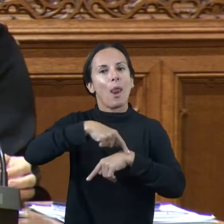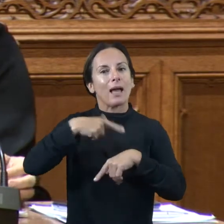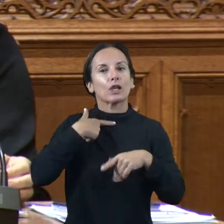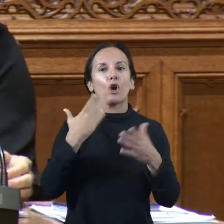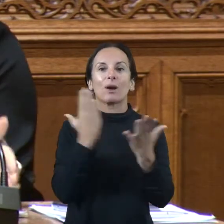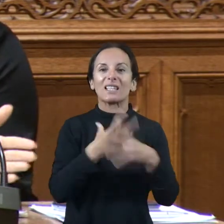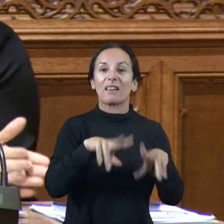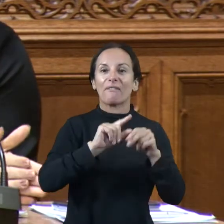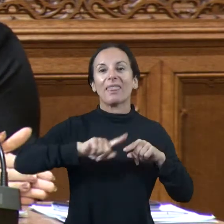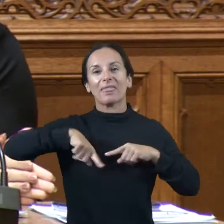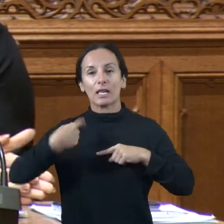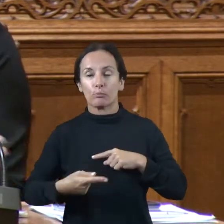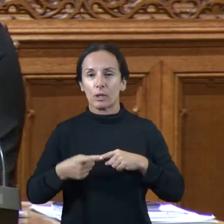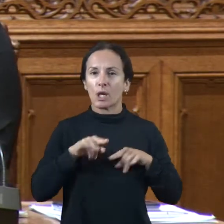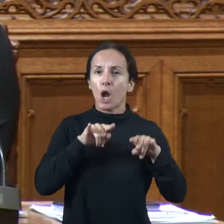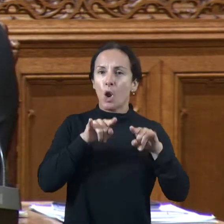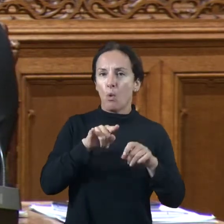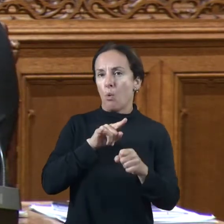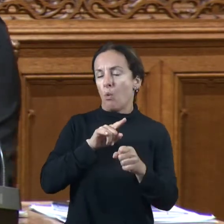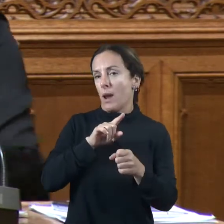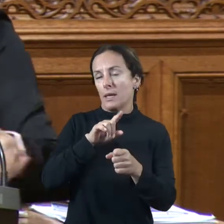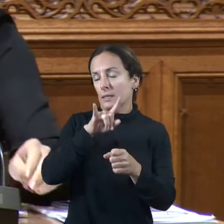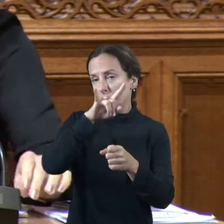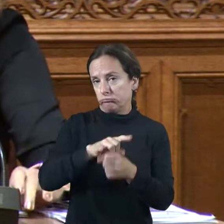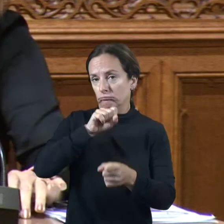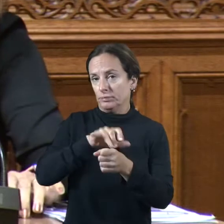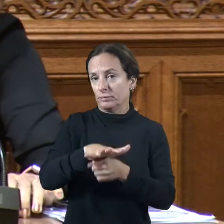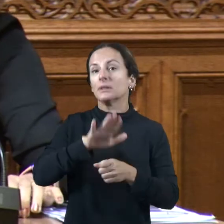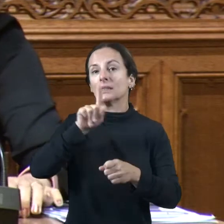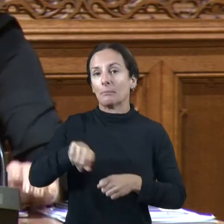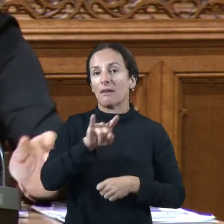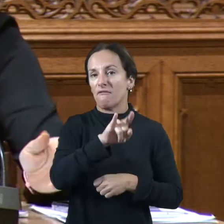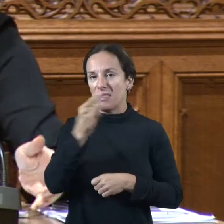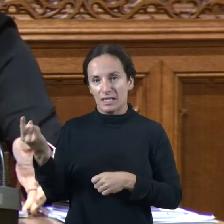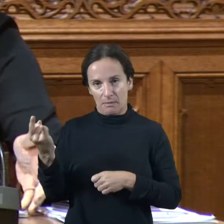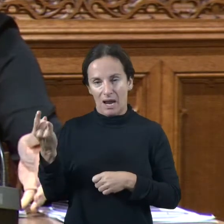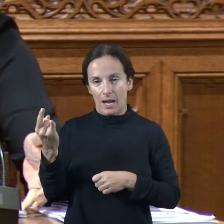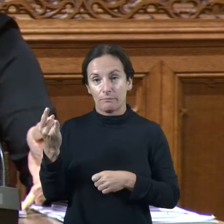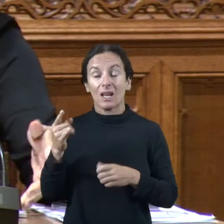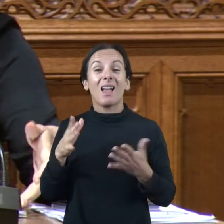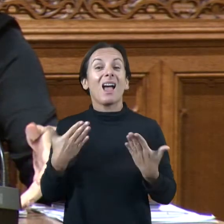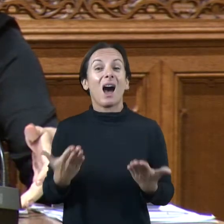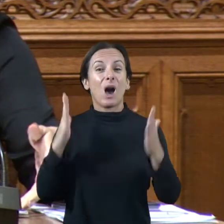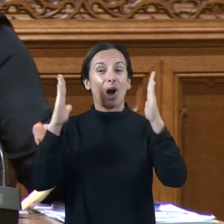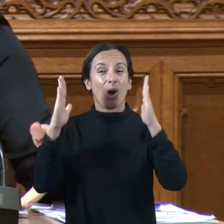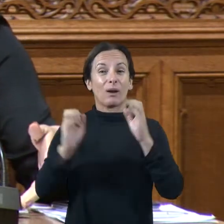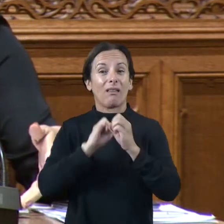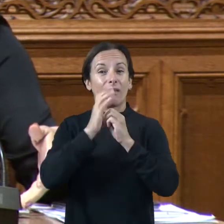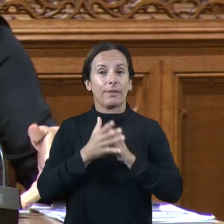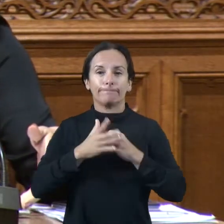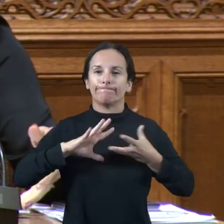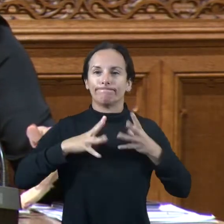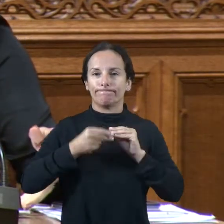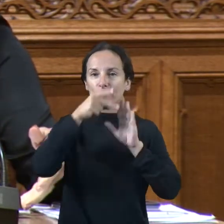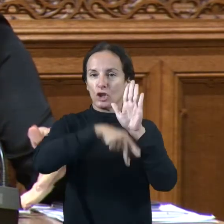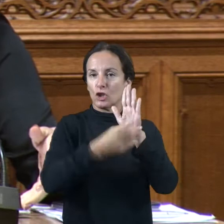extraescolars tant entre setmana com a cap de setmanes. Què passa? Que ara amb el tema de la pandèmia clar, mos hem hagut d'adaptar la normativa. Tot el sistema de